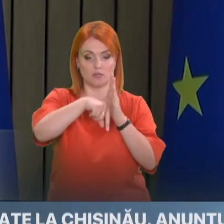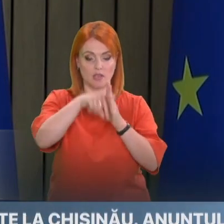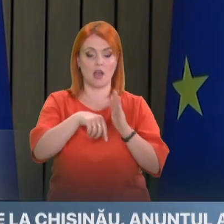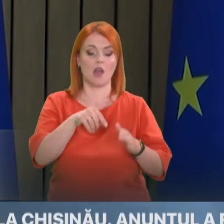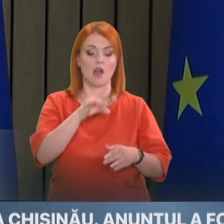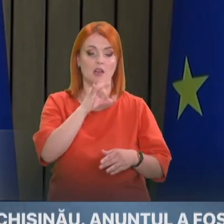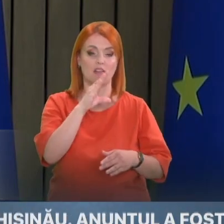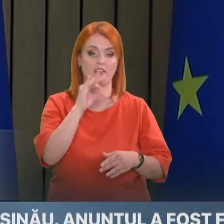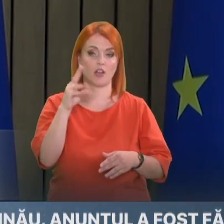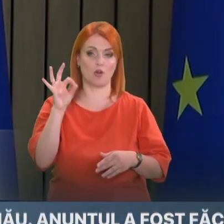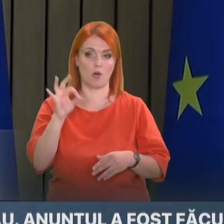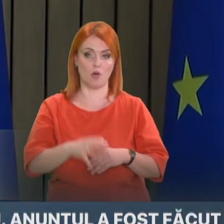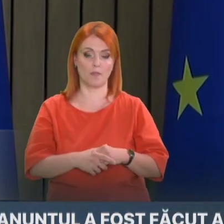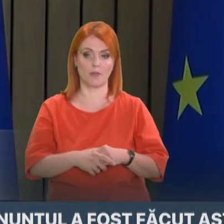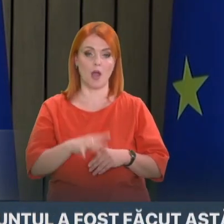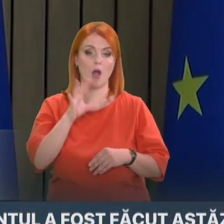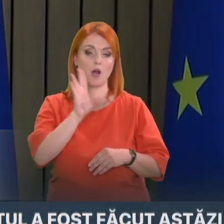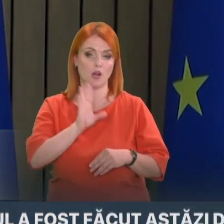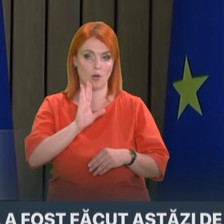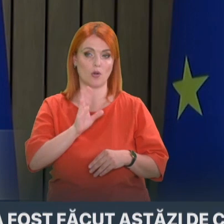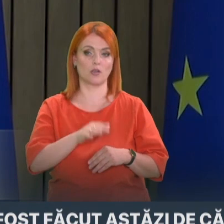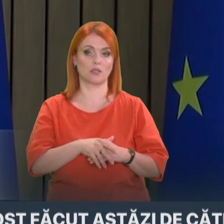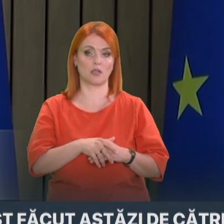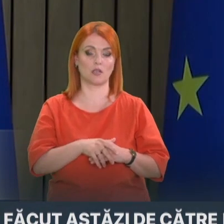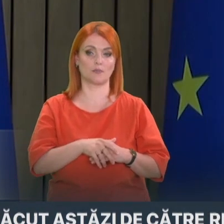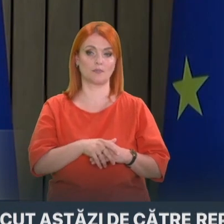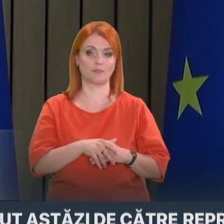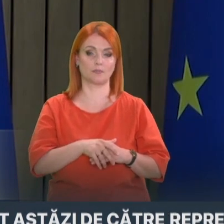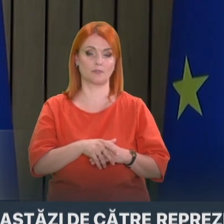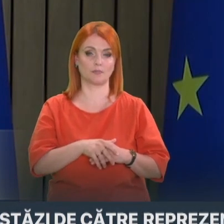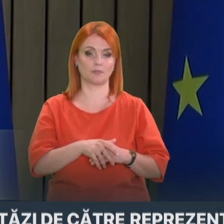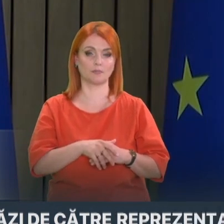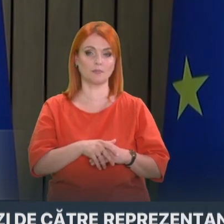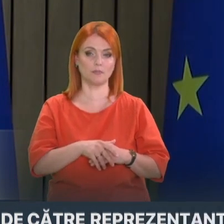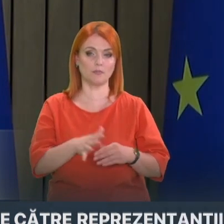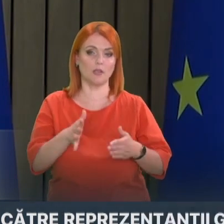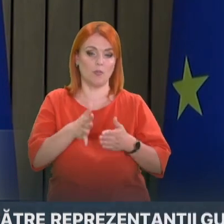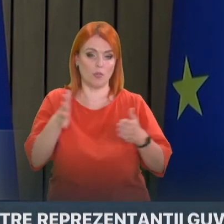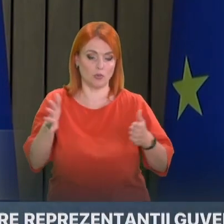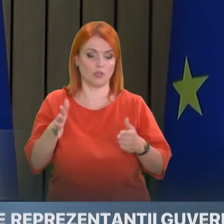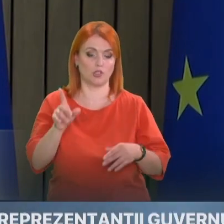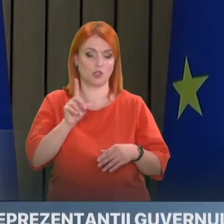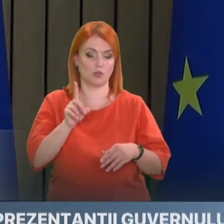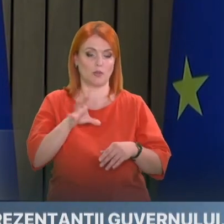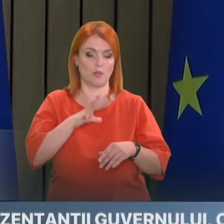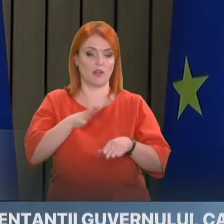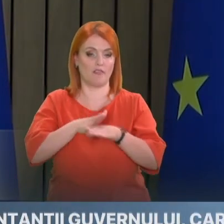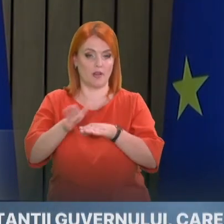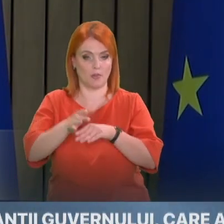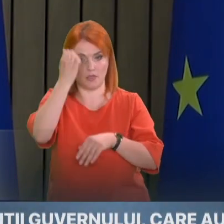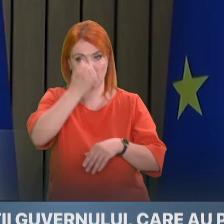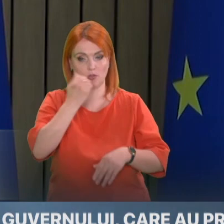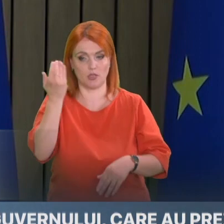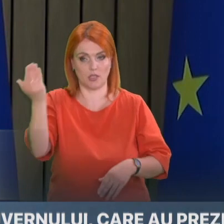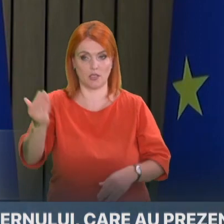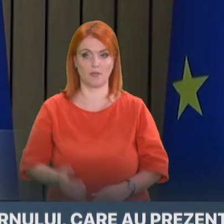această apreciere Moldova mică o inimă mare. A avut o